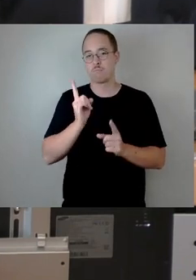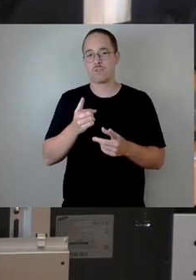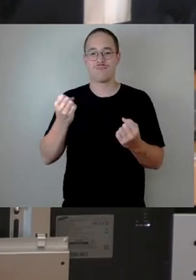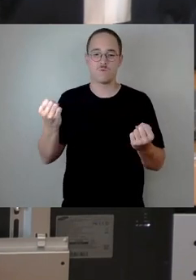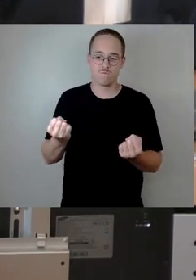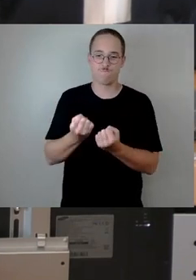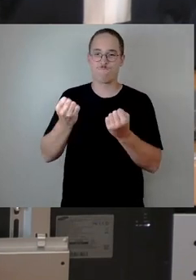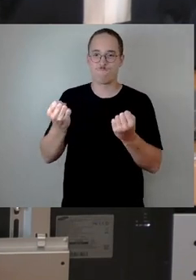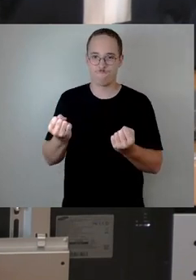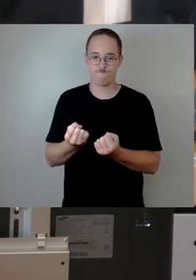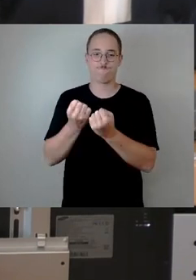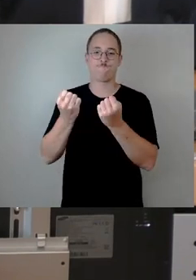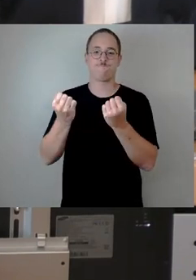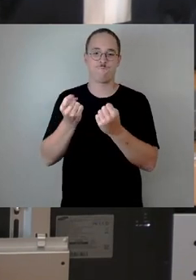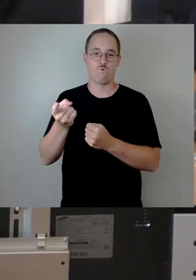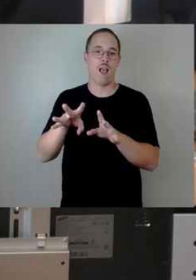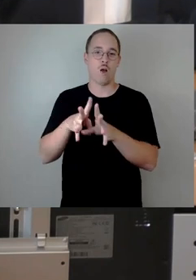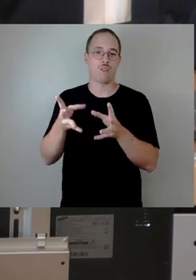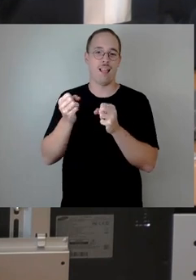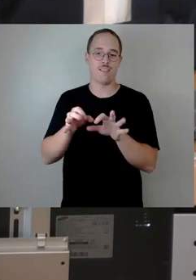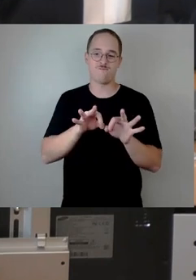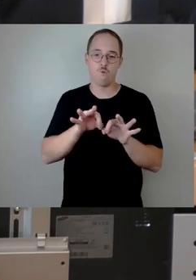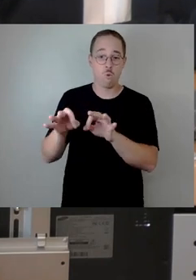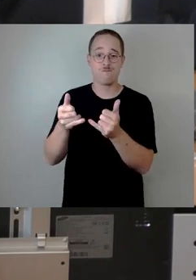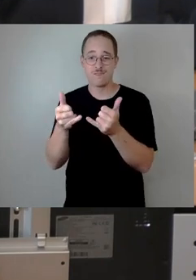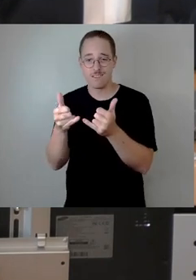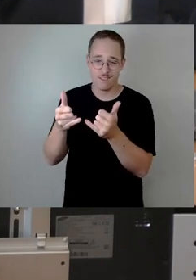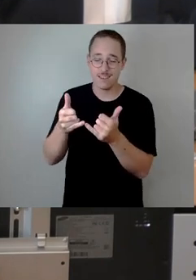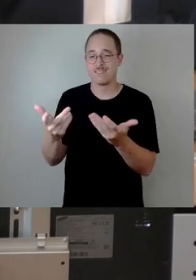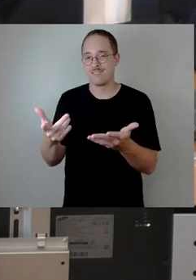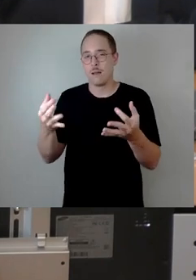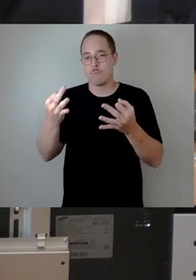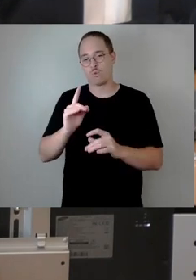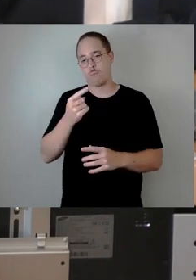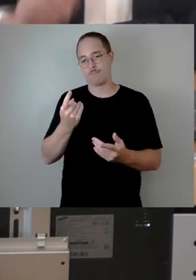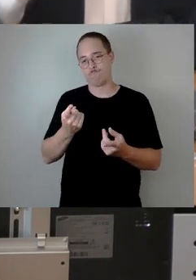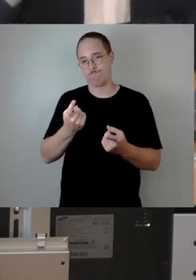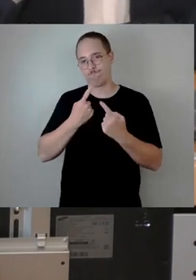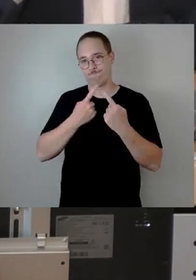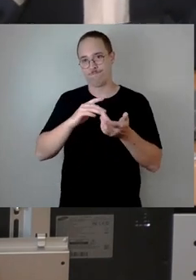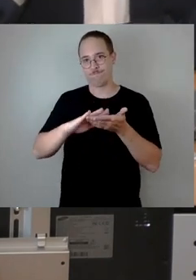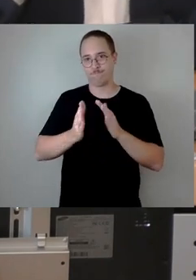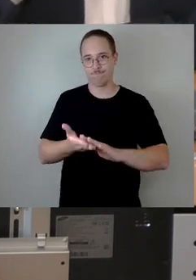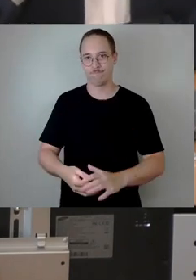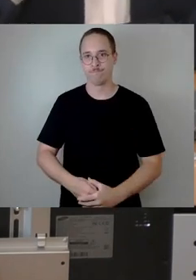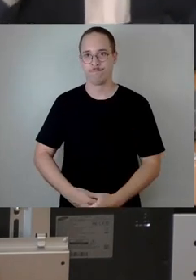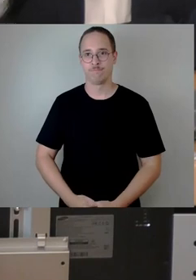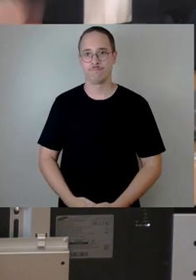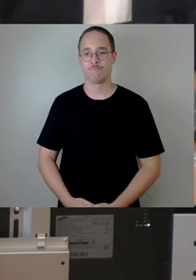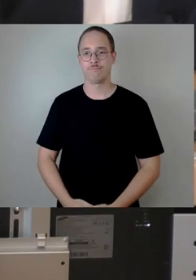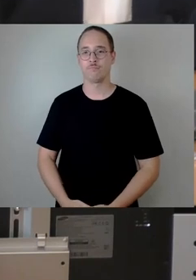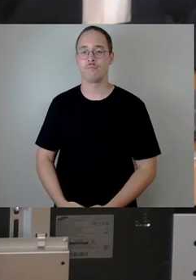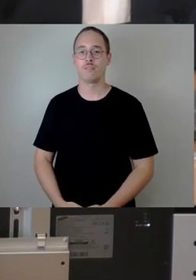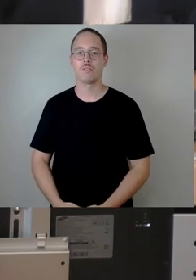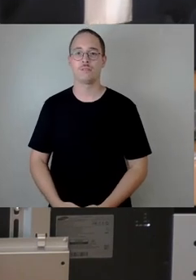definitiv nicht auskommen. Mein erklärtes Ziel ist es schon, bei der Erstellung des Finanzplans sie als politisches